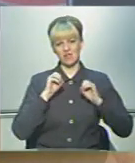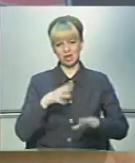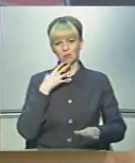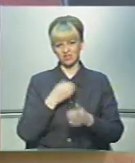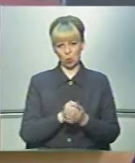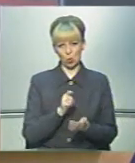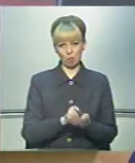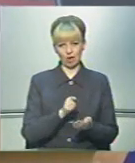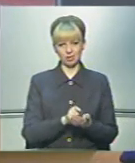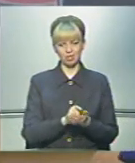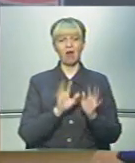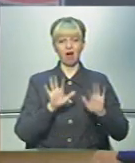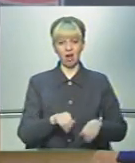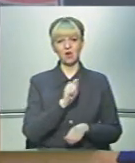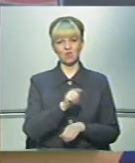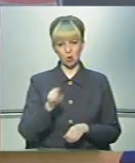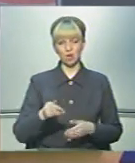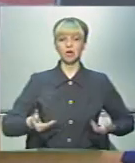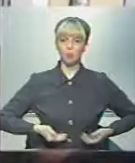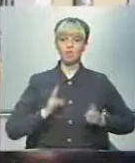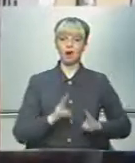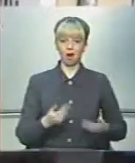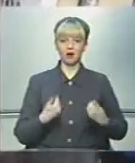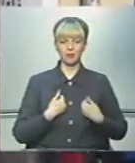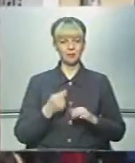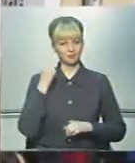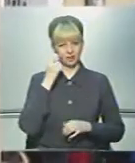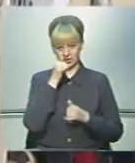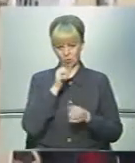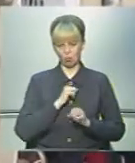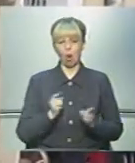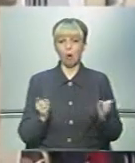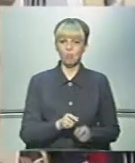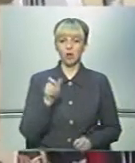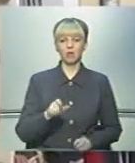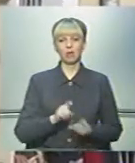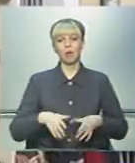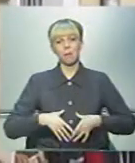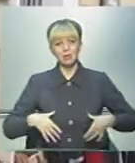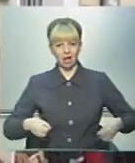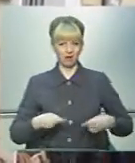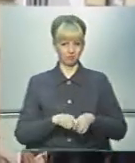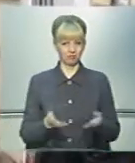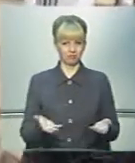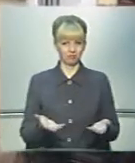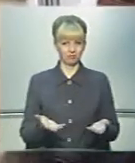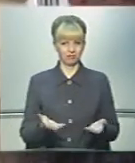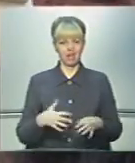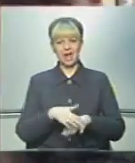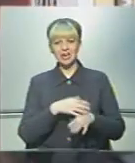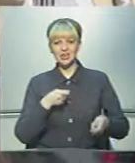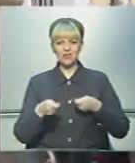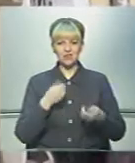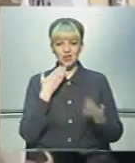пенсію. Хай вони так поживуть, як я. Я думаю, не може бути обмеження людей у білизні, у чомусь такій. Якби у нас ринкові